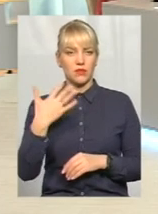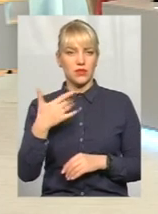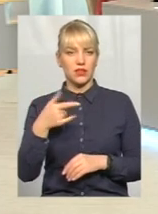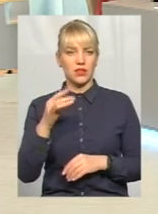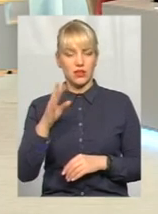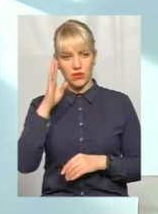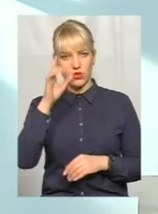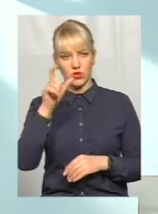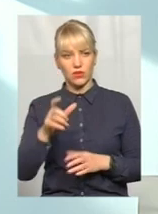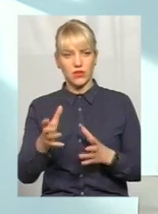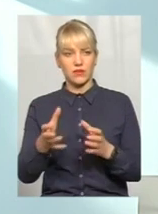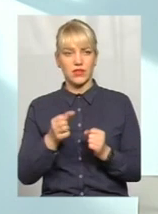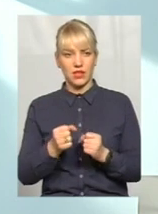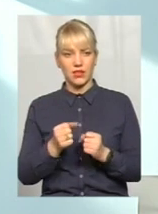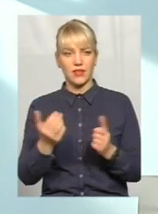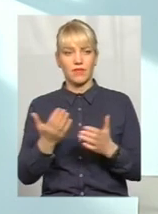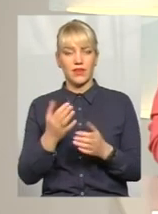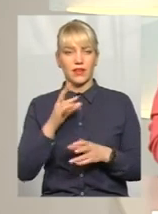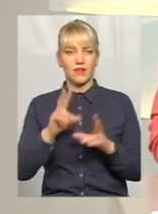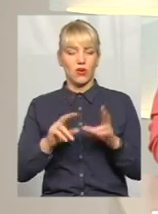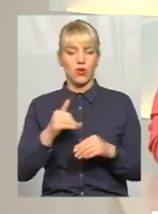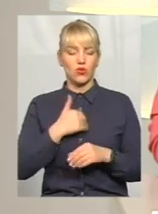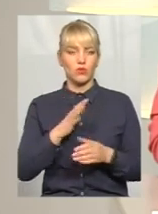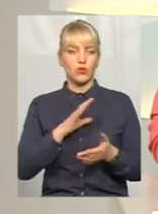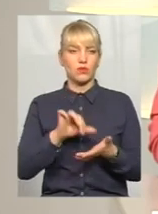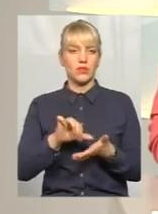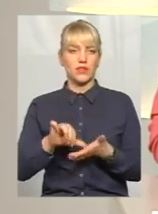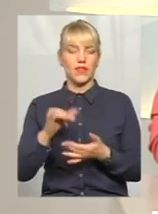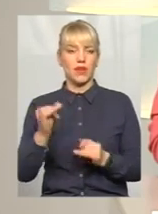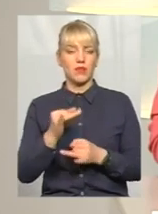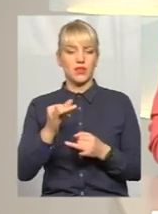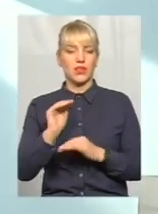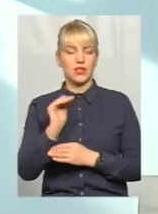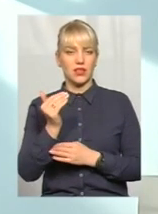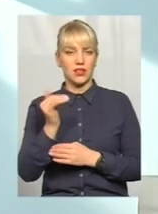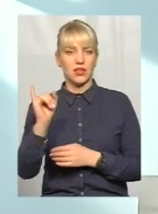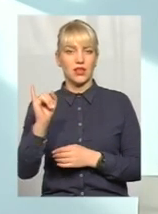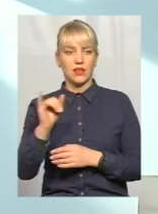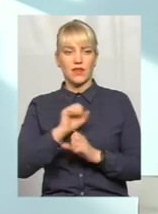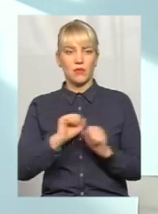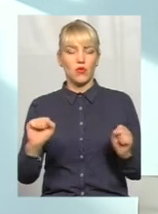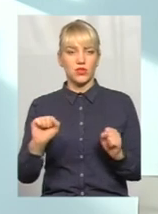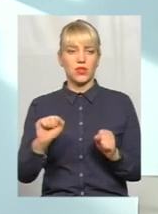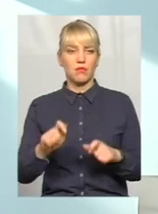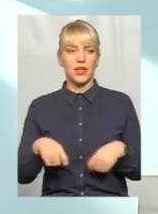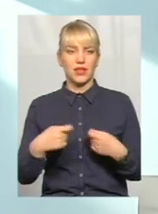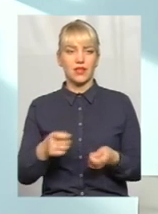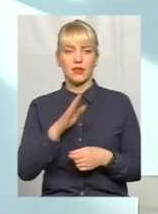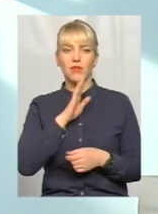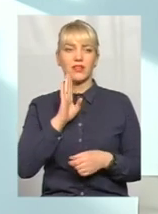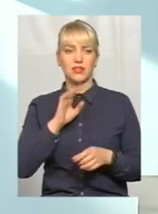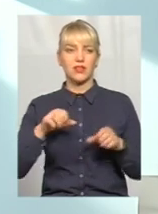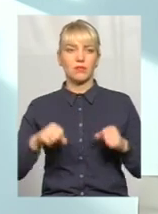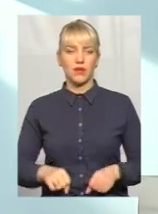своїх чоловік взяв, чи жінка, ті, які бажають бути представниками інтересів. Не можна передати материнські